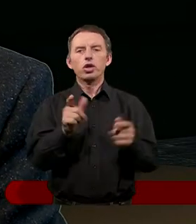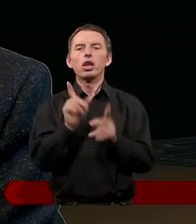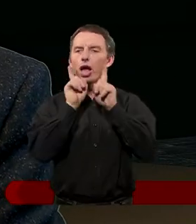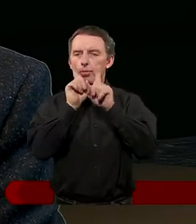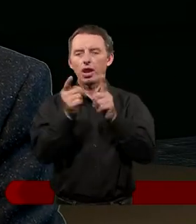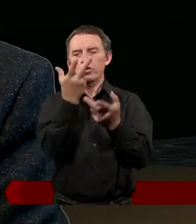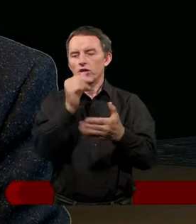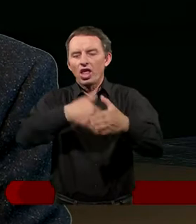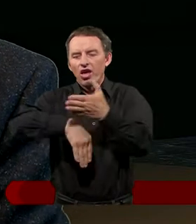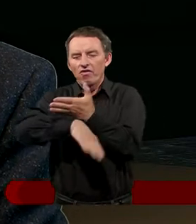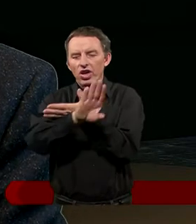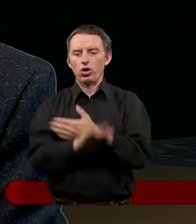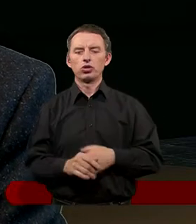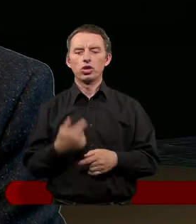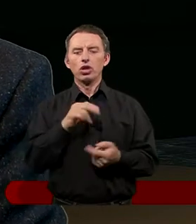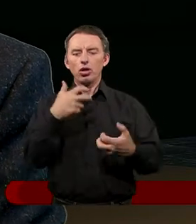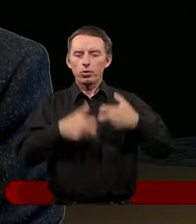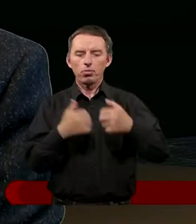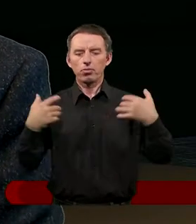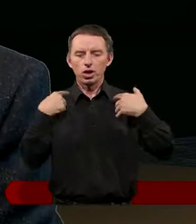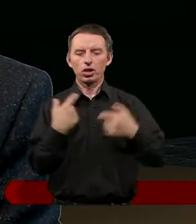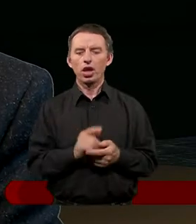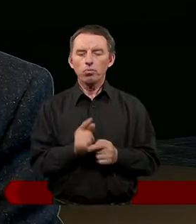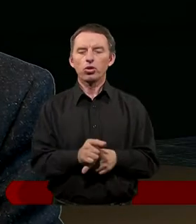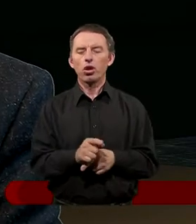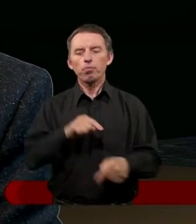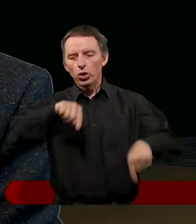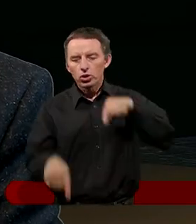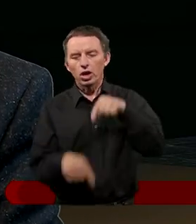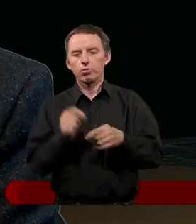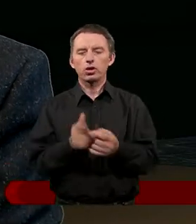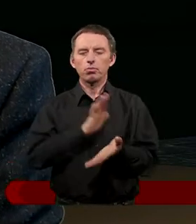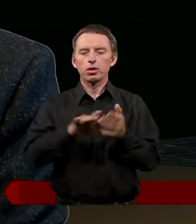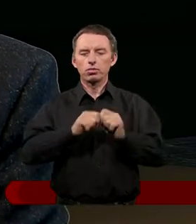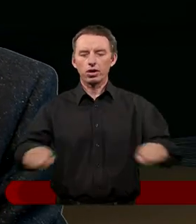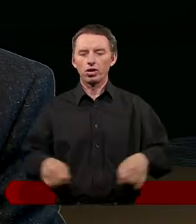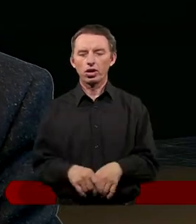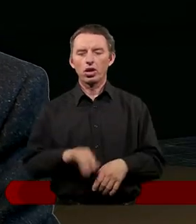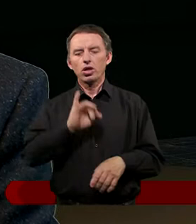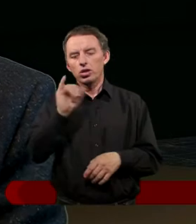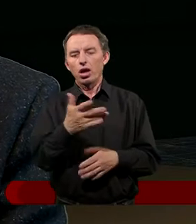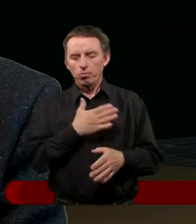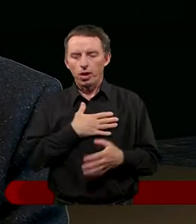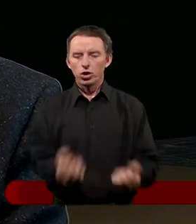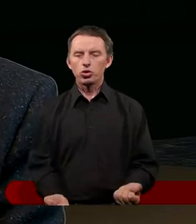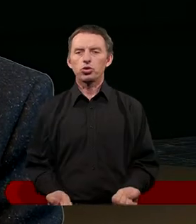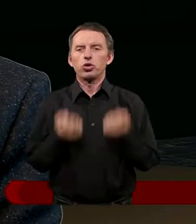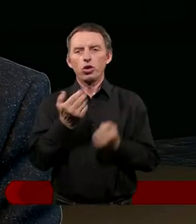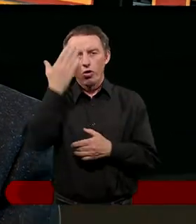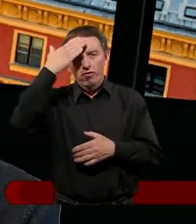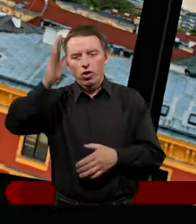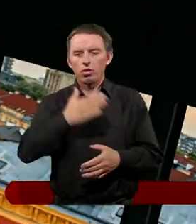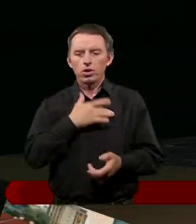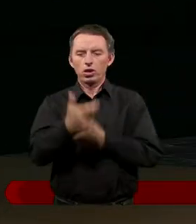wychodzi. Jesteśmy bardzo zmęczeni, bo nie damy sobie z tym rady. Choćbyśmy jakąś silną wolę mieli się okazuje.